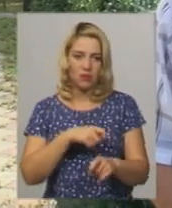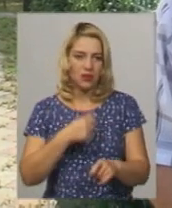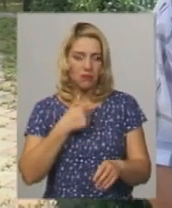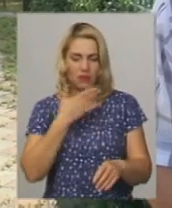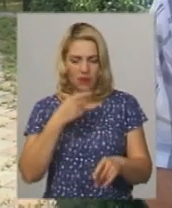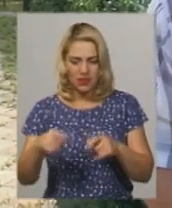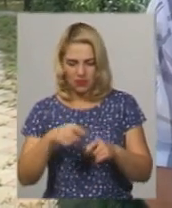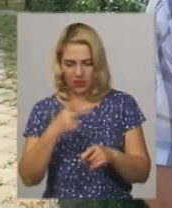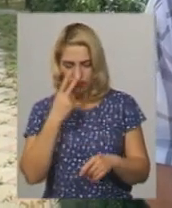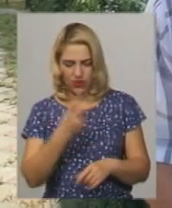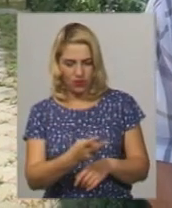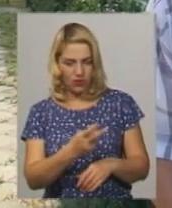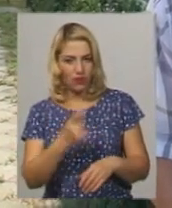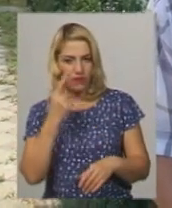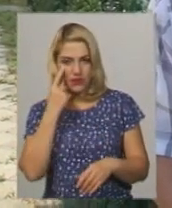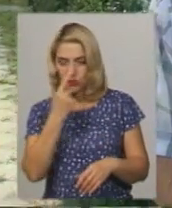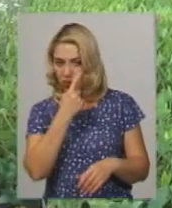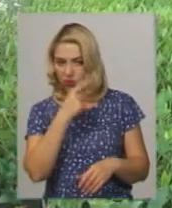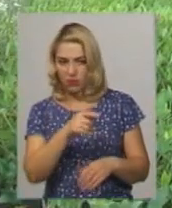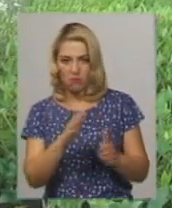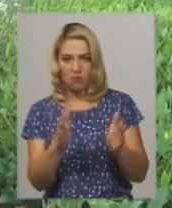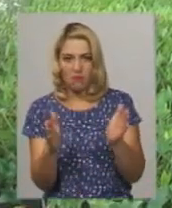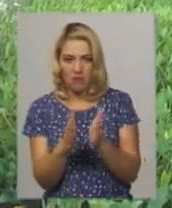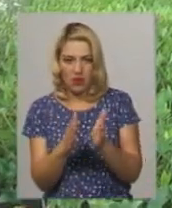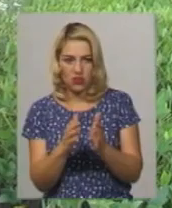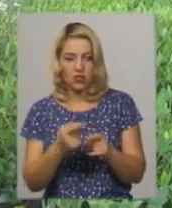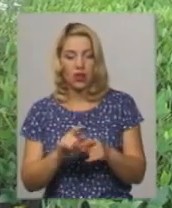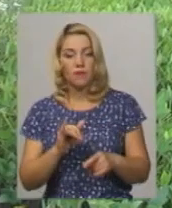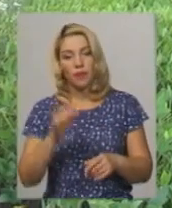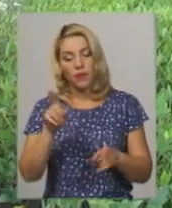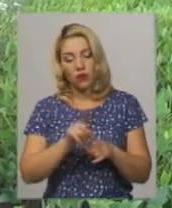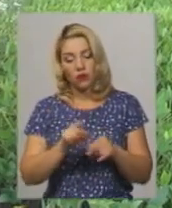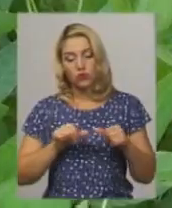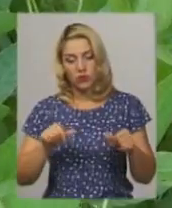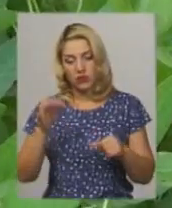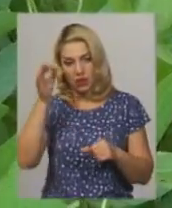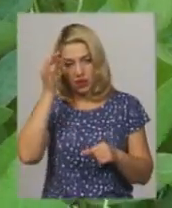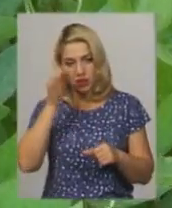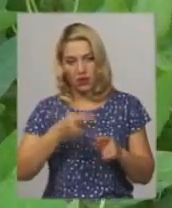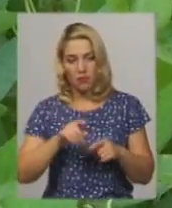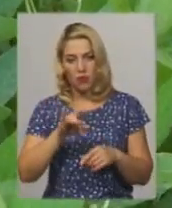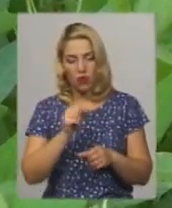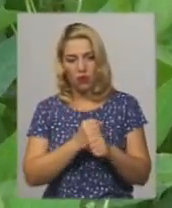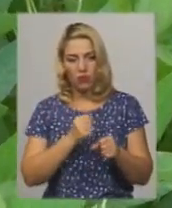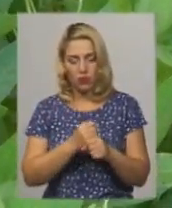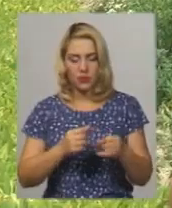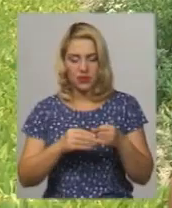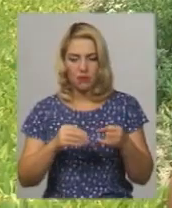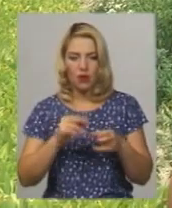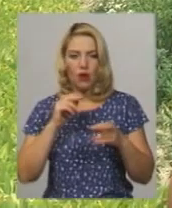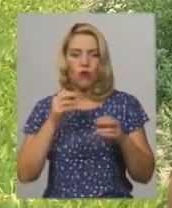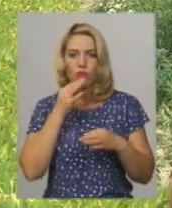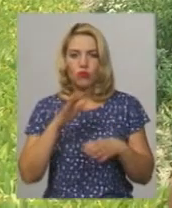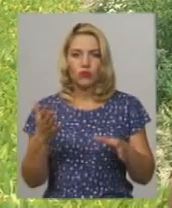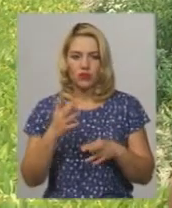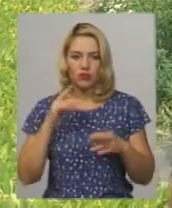там і візуально видно, що там менше. Комісія також нагадала Володимиру Олійнику, що про обробку земель будь-якими протруйниками слід